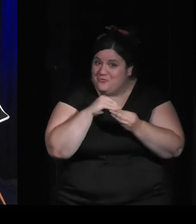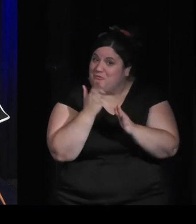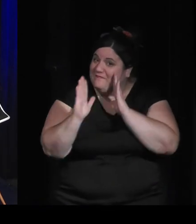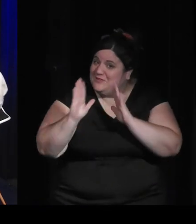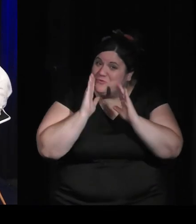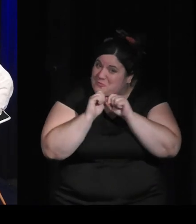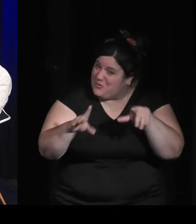je loue une maison à des anglais